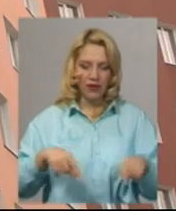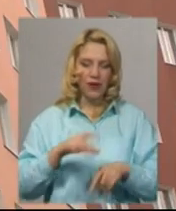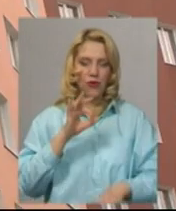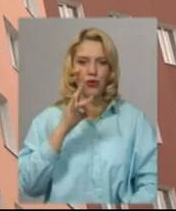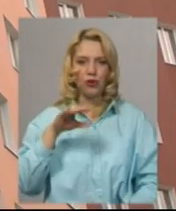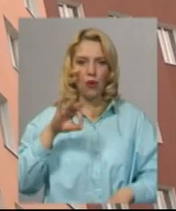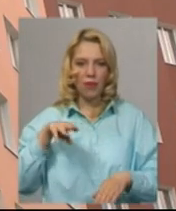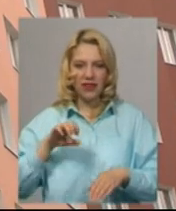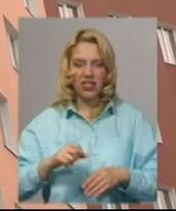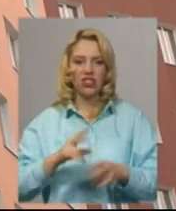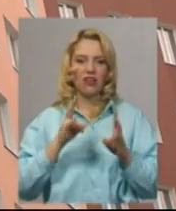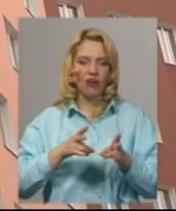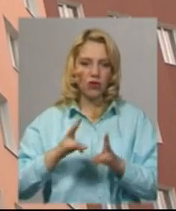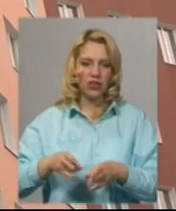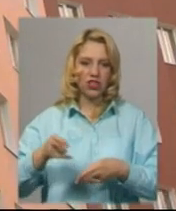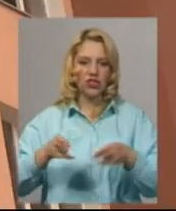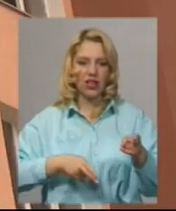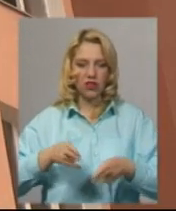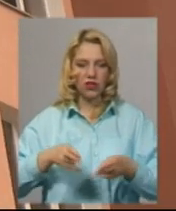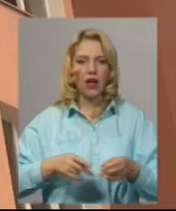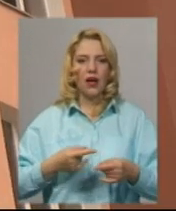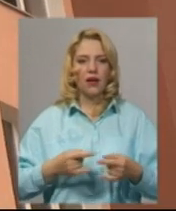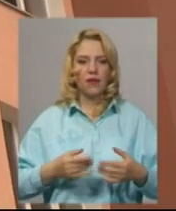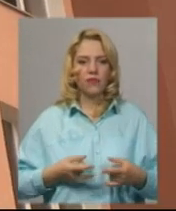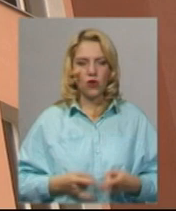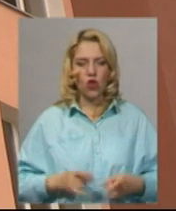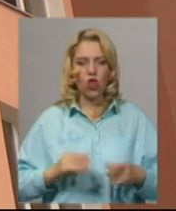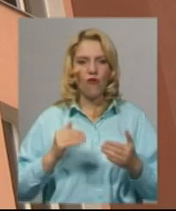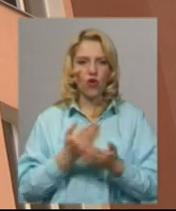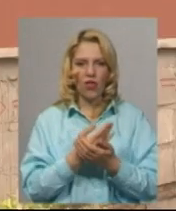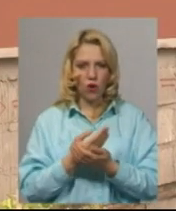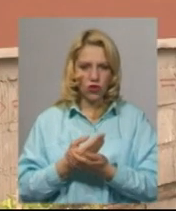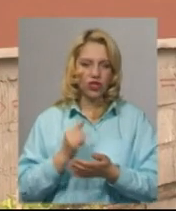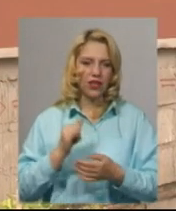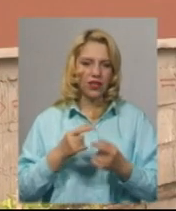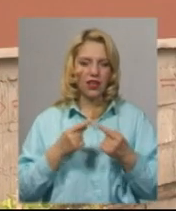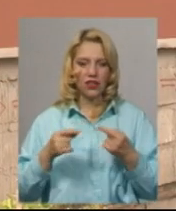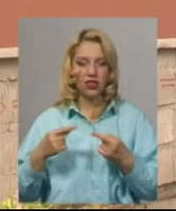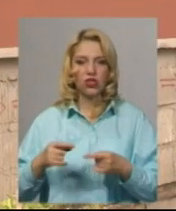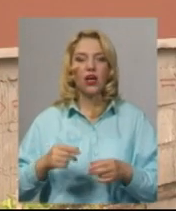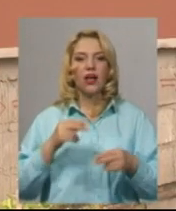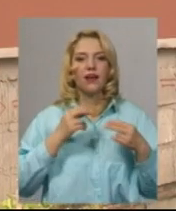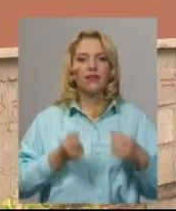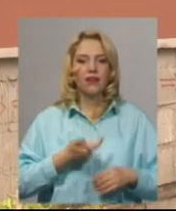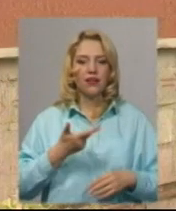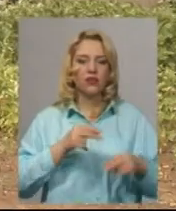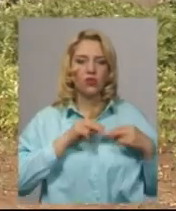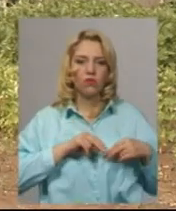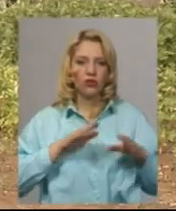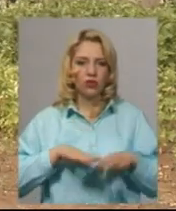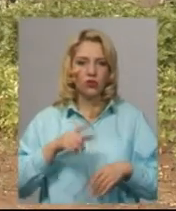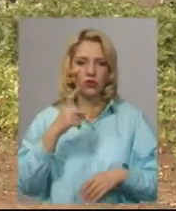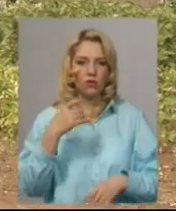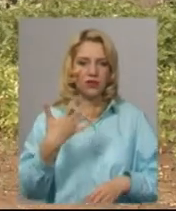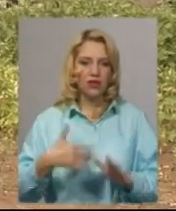травматологічне, хірургічне, відділення патологій новонароджених та інші. Кількість робочих місць 156, додає Лілія Брухнова. На